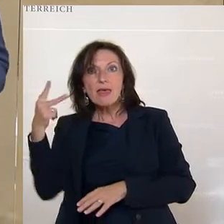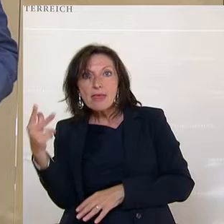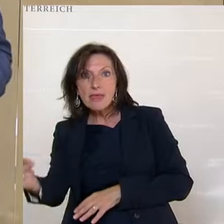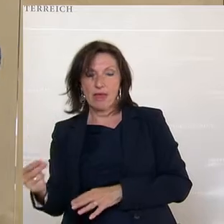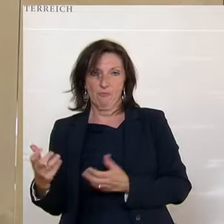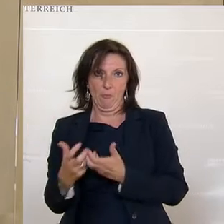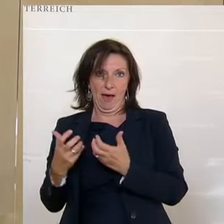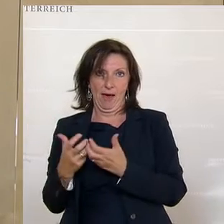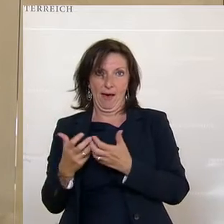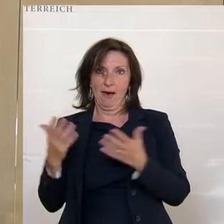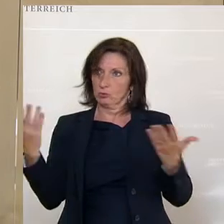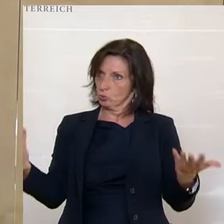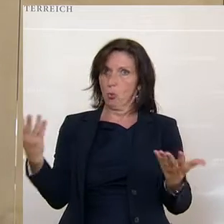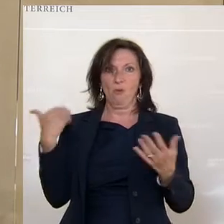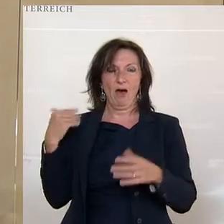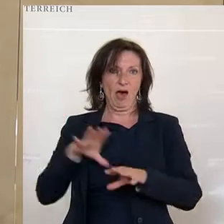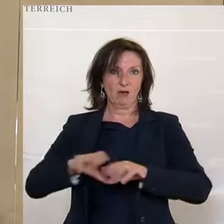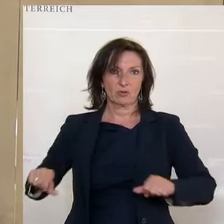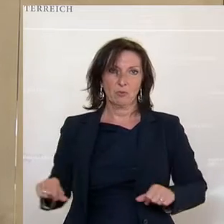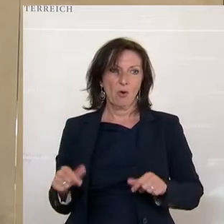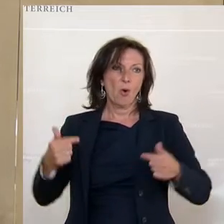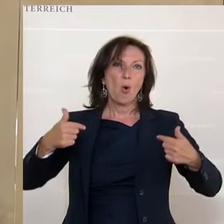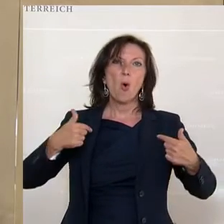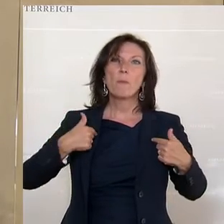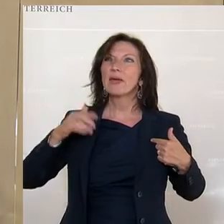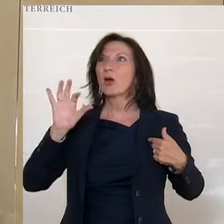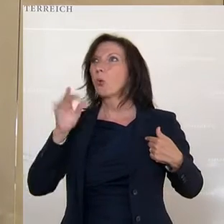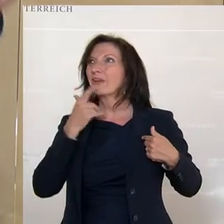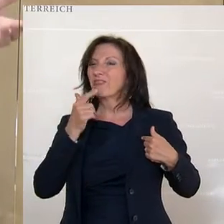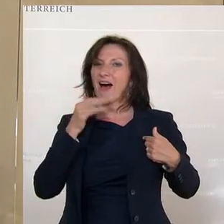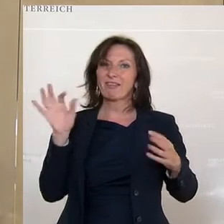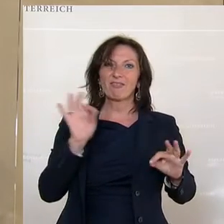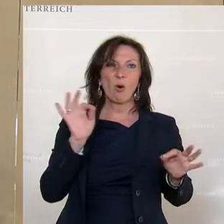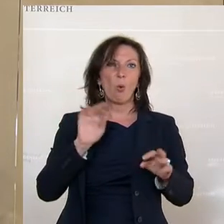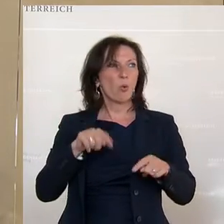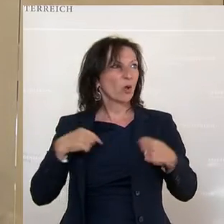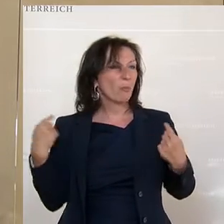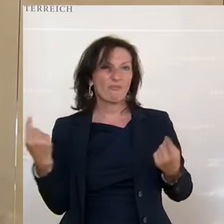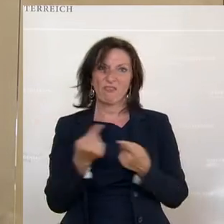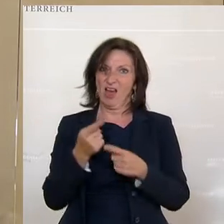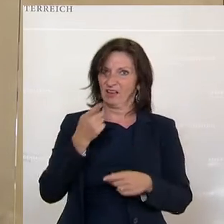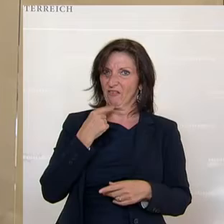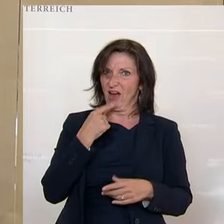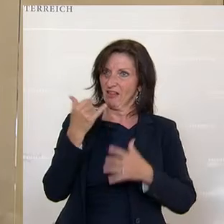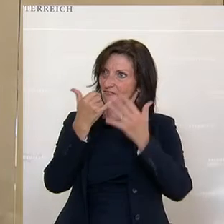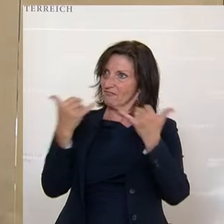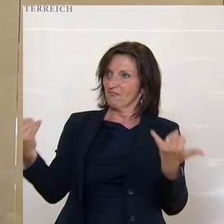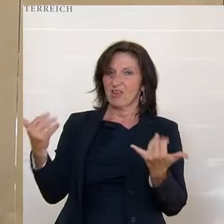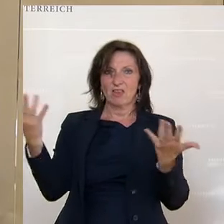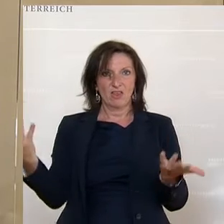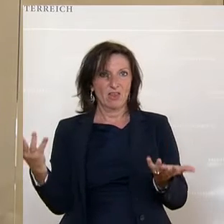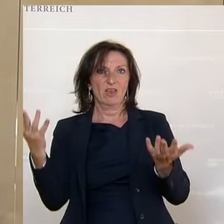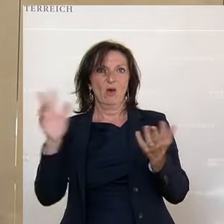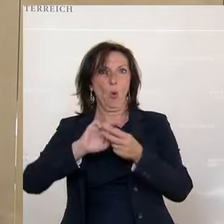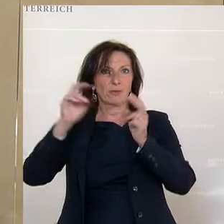Das war der Deal, das war so ausgemacht. Ob mir das jetzt gefällt oder ob uns das hier herinnen gefällt, diese Realverfassung, diese österreichische,